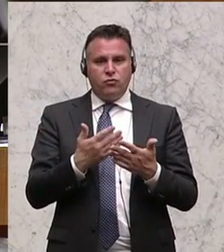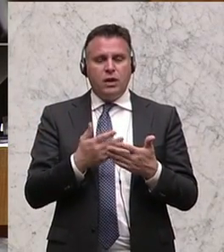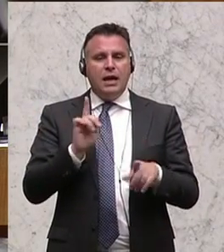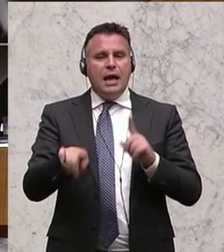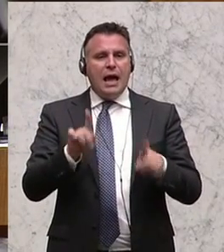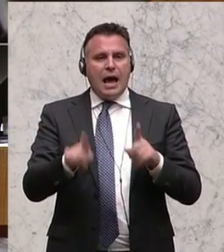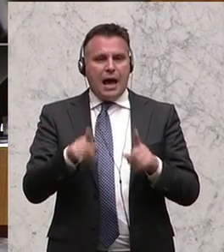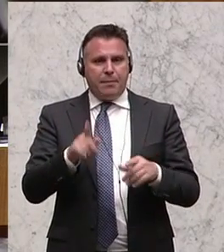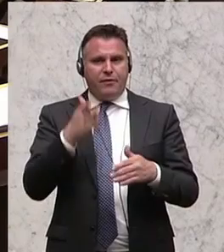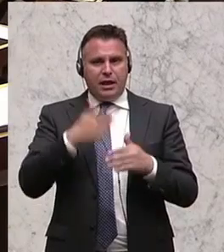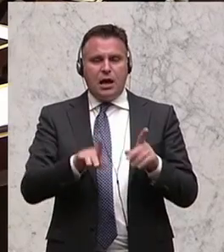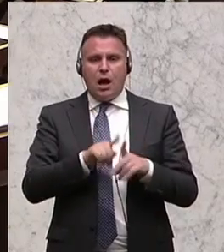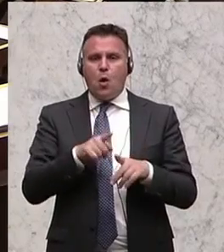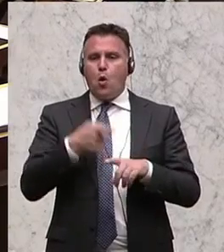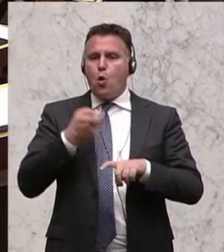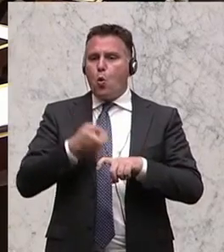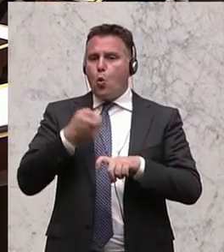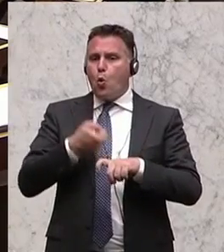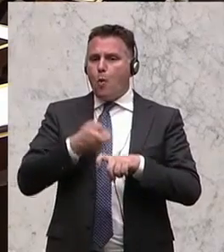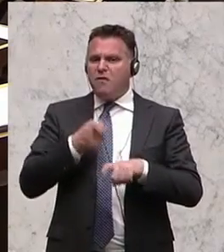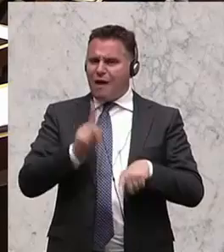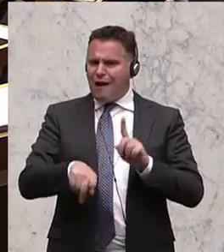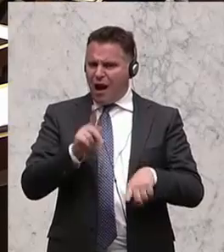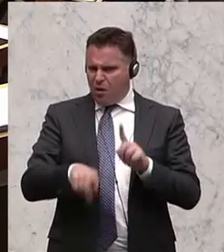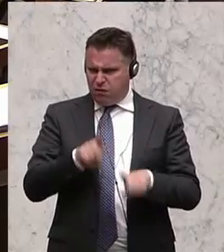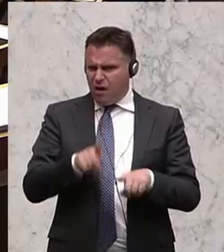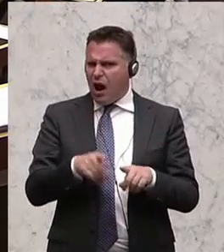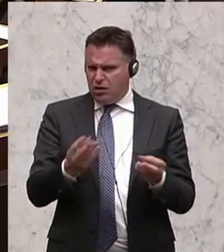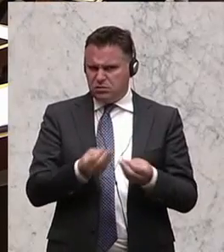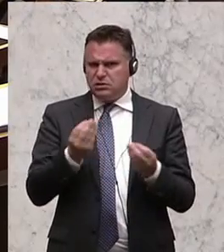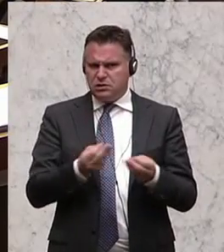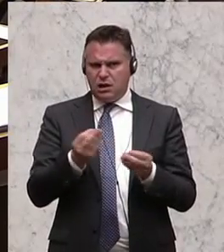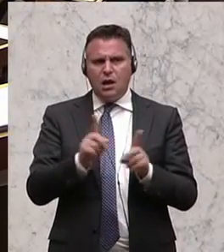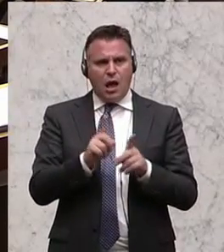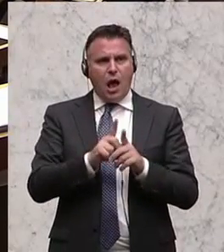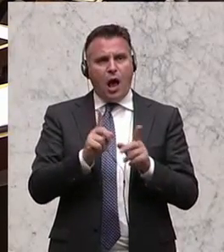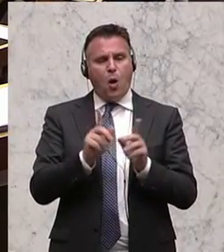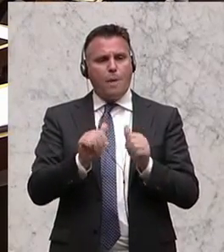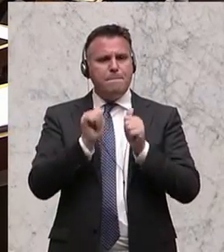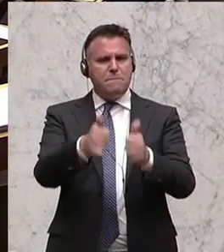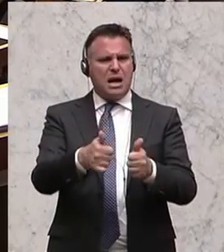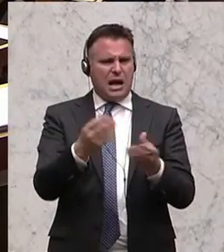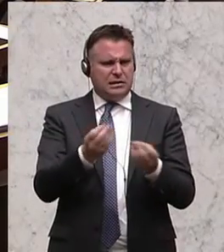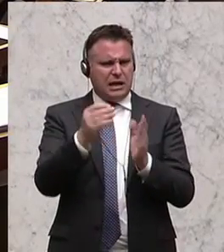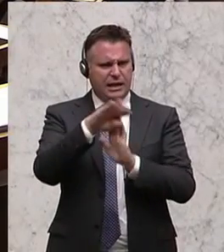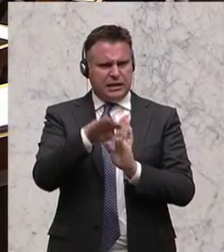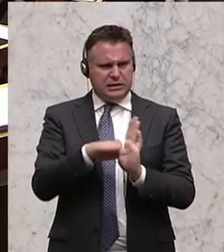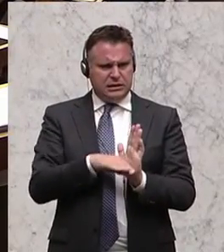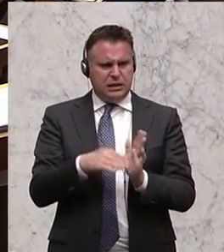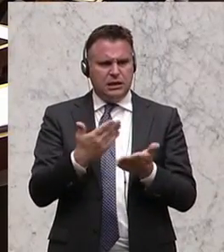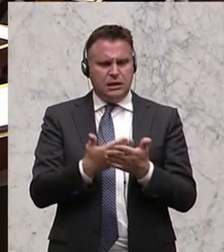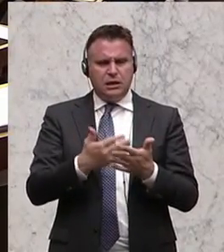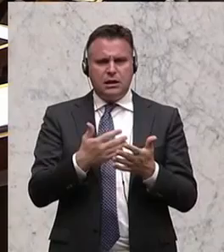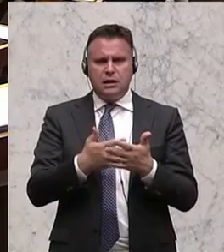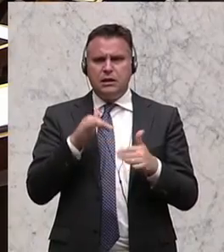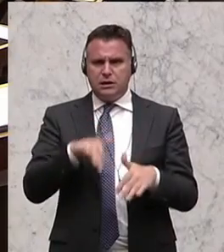-Verordnung. Es geht um Kupferschrott. Es geht um entsprechende Begleitregelungen. Wir reden über das Verbot der